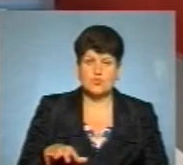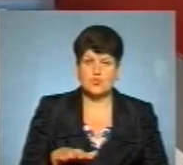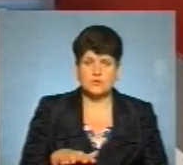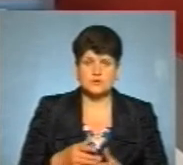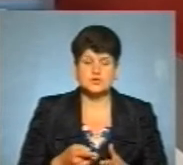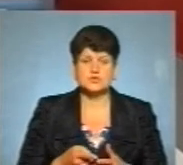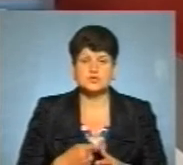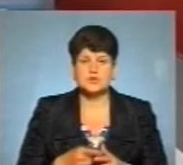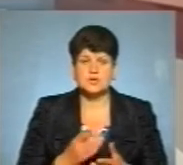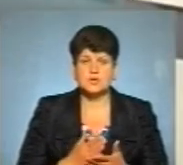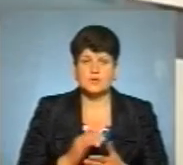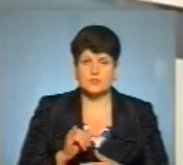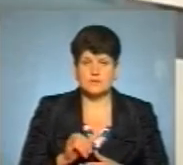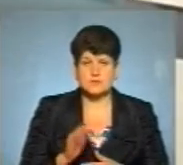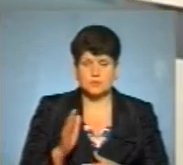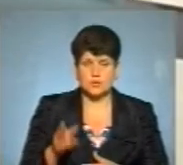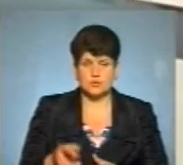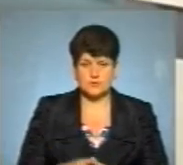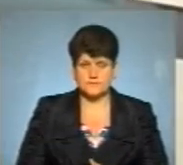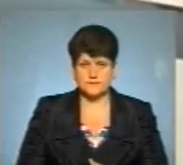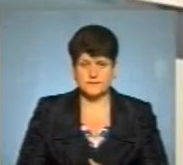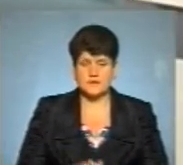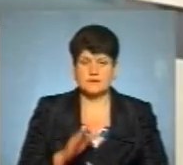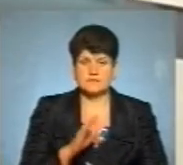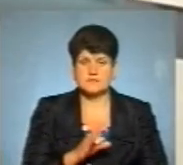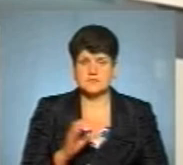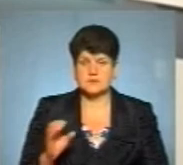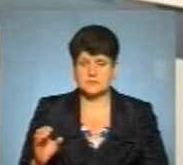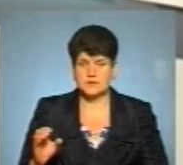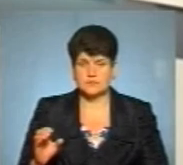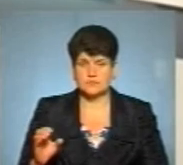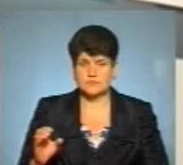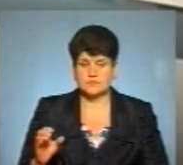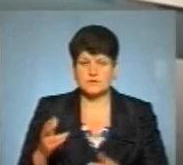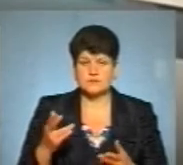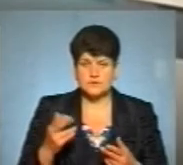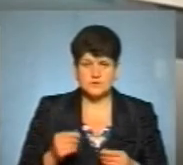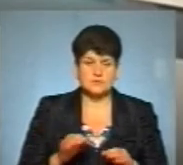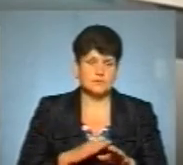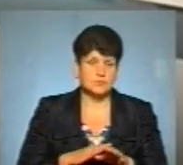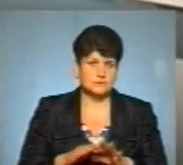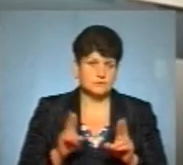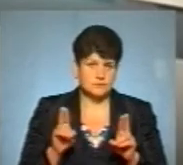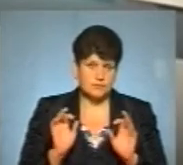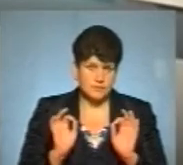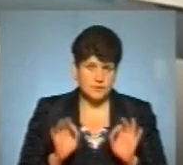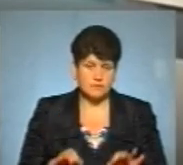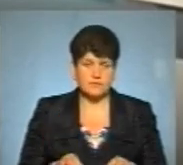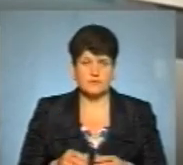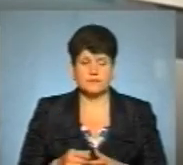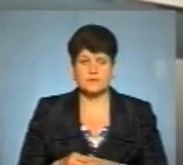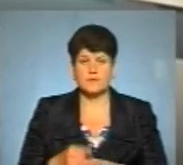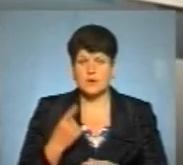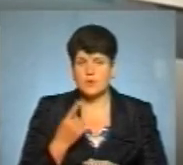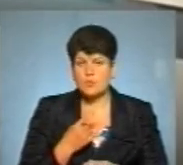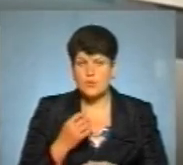вас прогнози? Ну, Василь Степанович, звичайно, абсолютно правий. Очевидно, мова